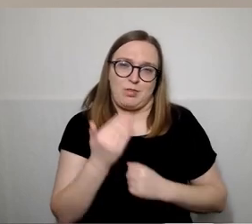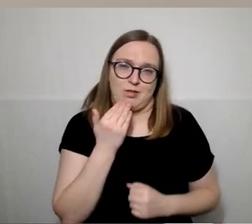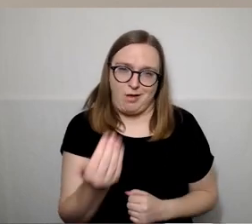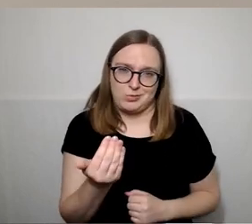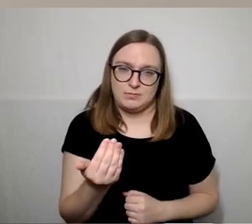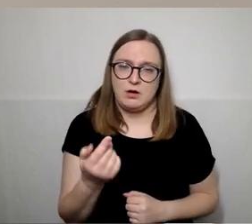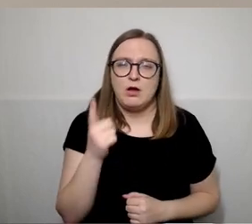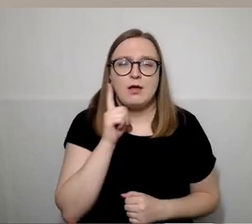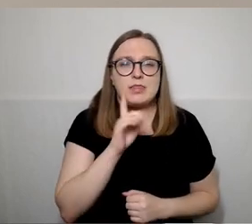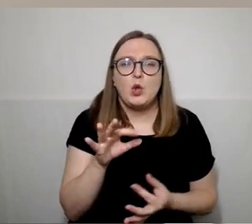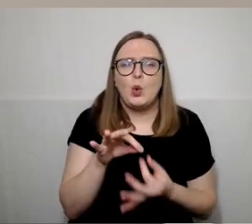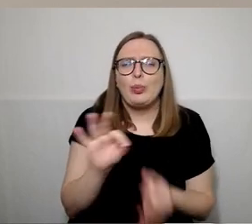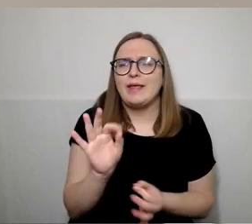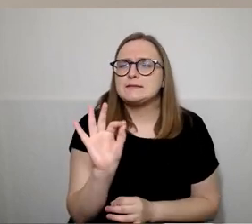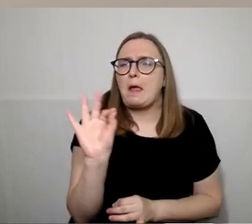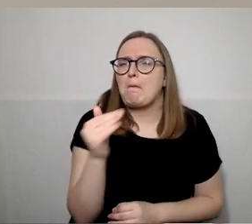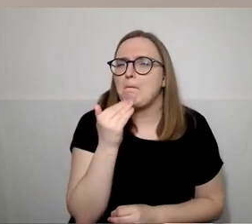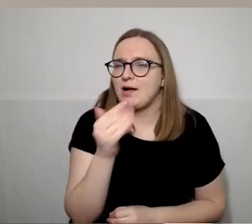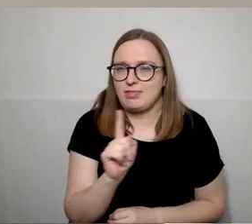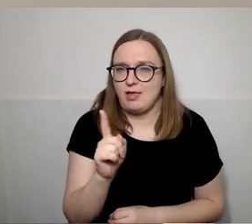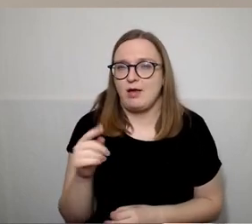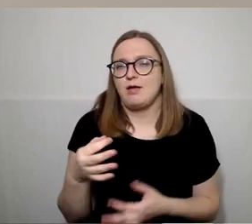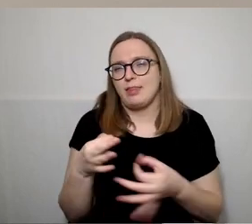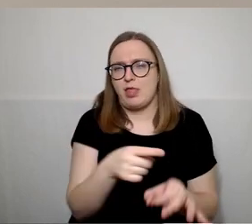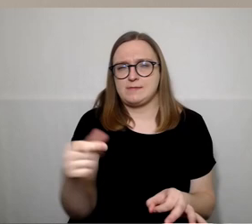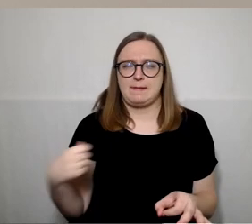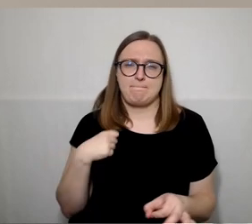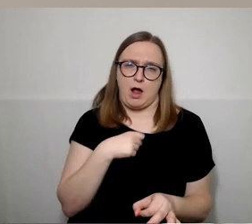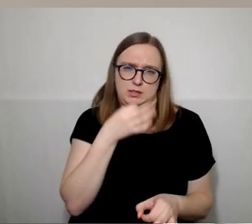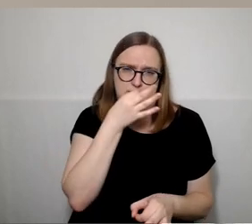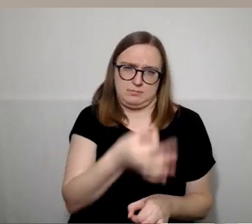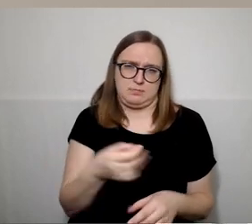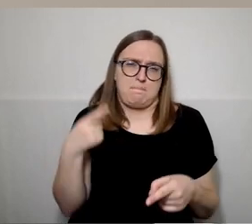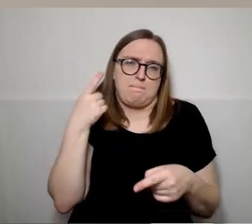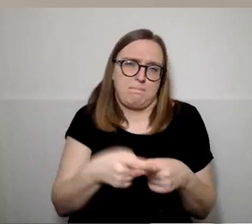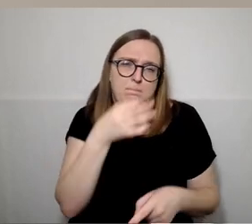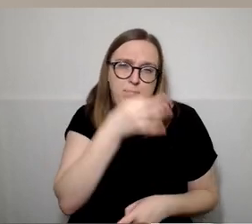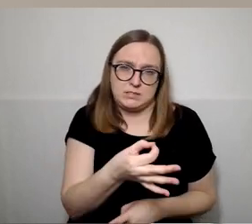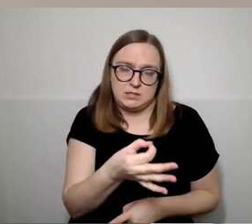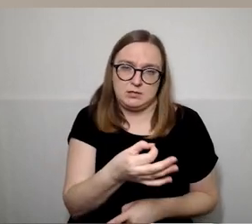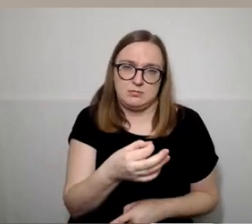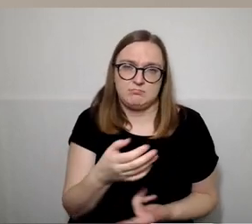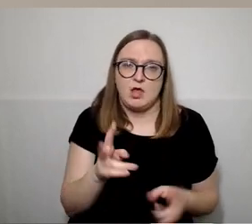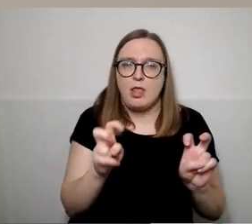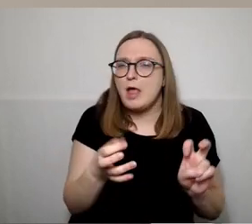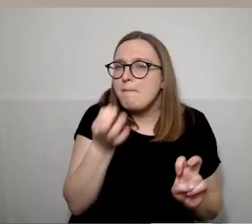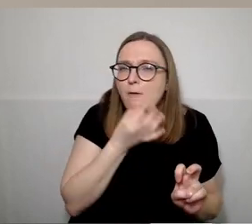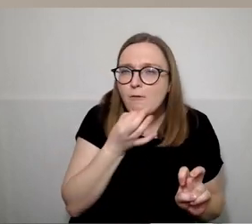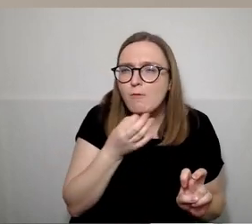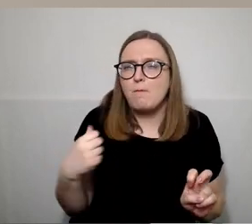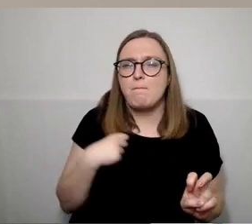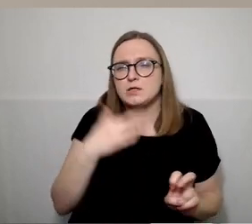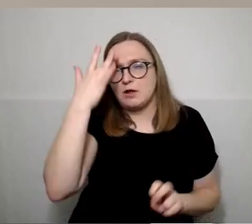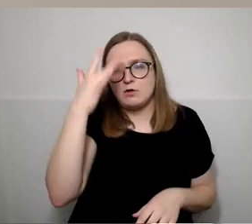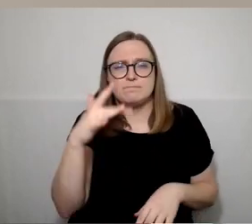konkrečiai paklausti, o noriu, kad jūs pasakytumėt dalykus, kurių neaptarėm per abi laidas